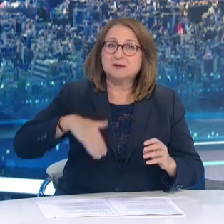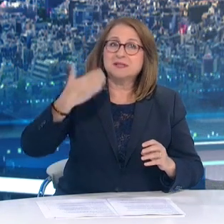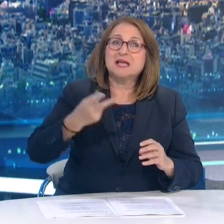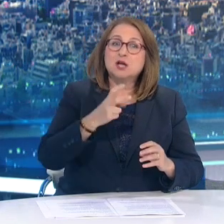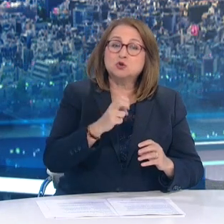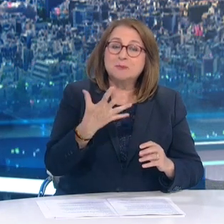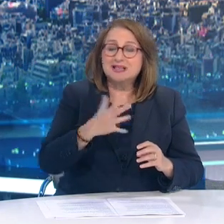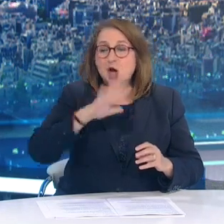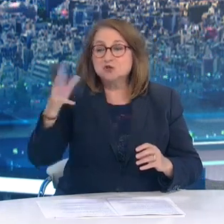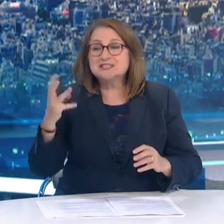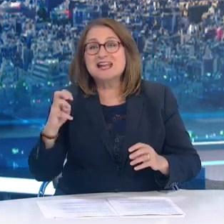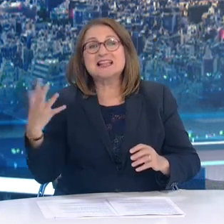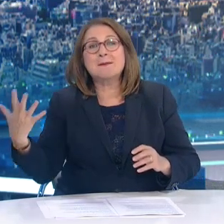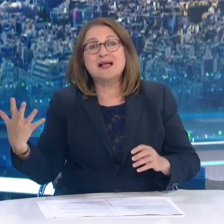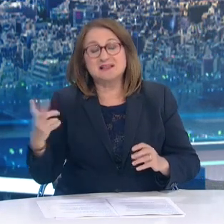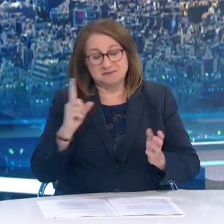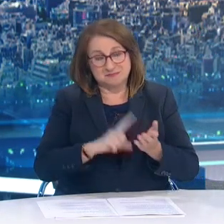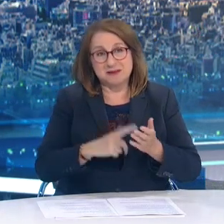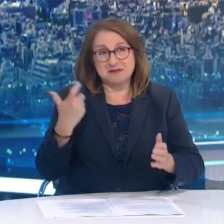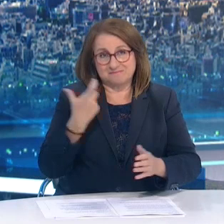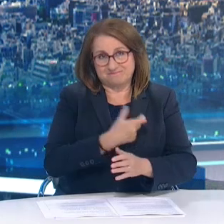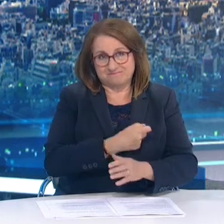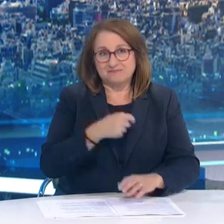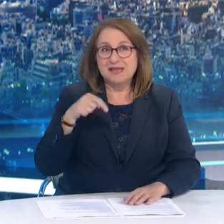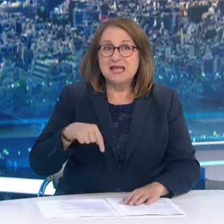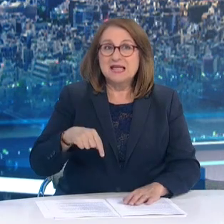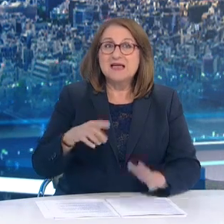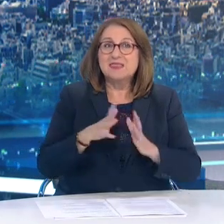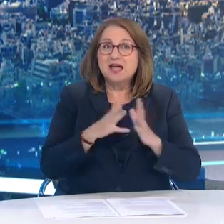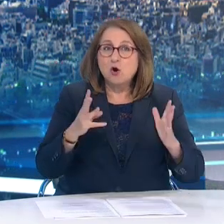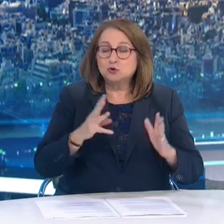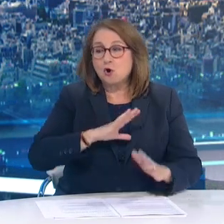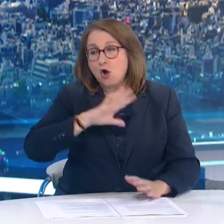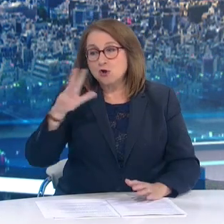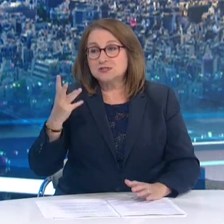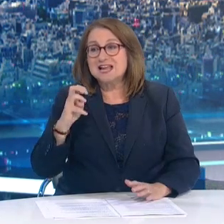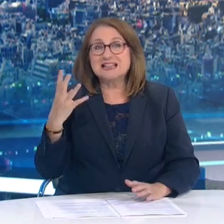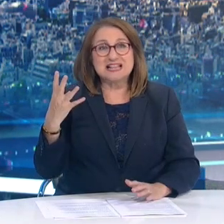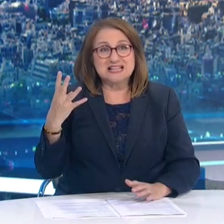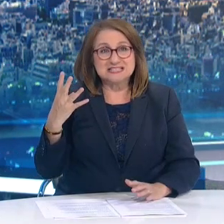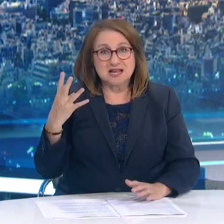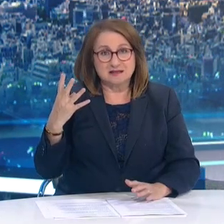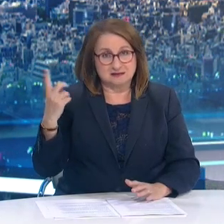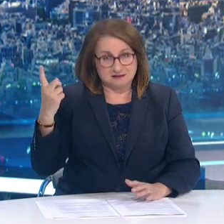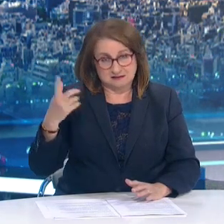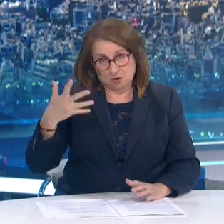Σήμερα αυτές οι ηλικίες, δηλαδή από 18-34 ετών, αφορούν στο 60% των νέων κοσμάτων.